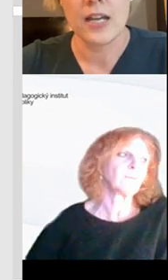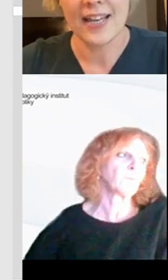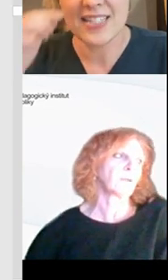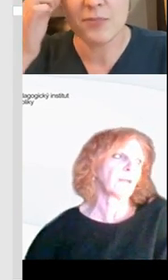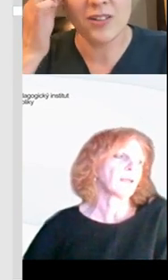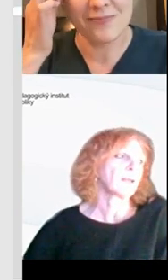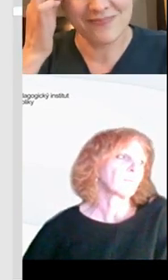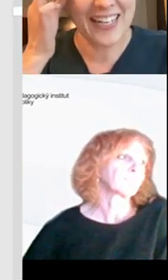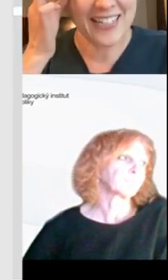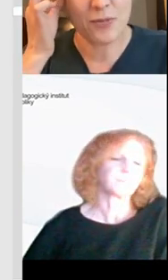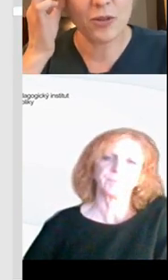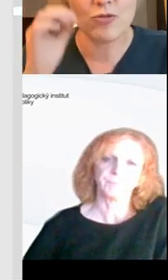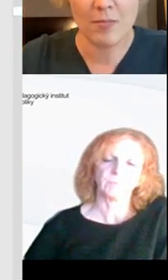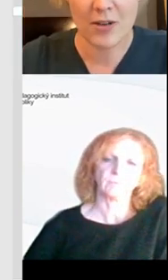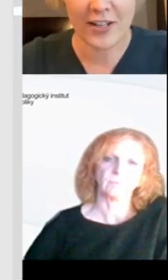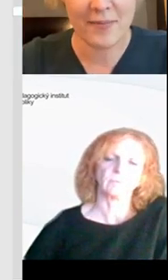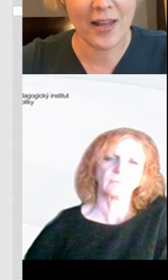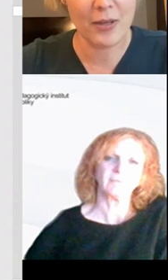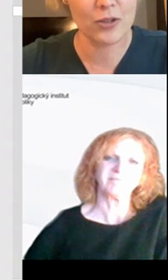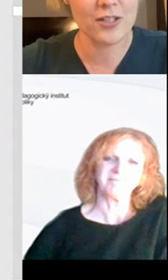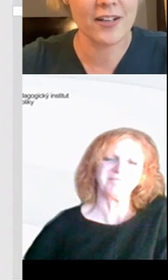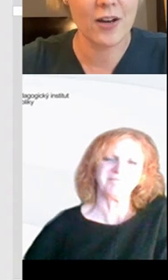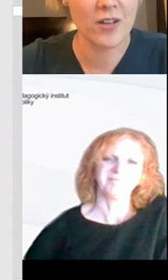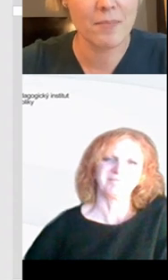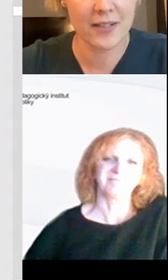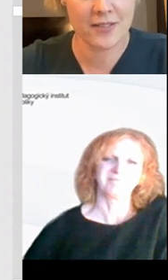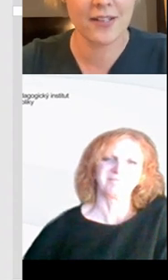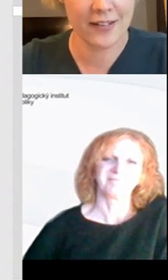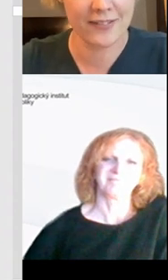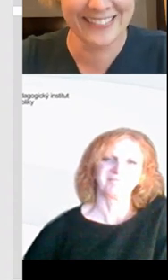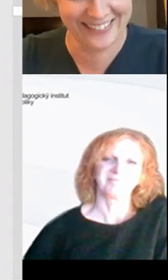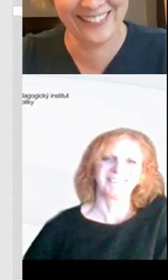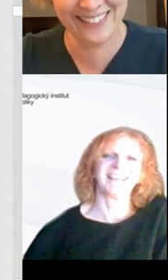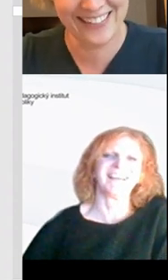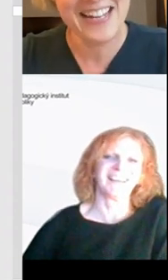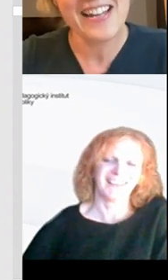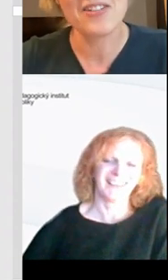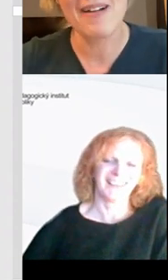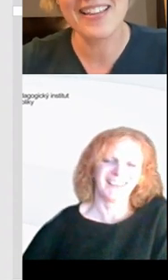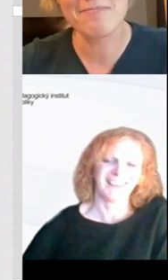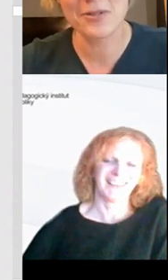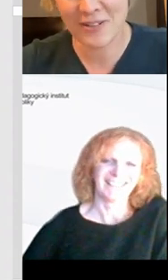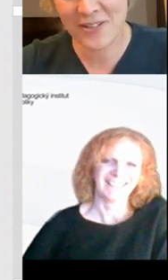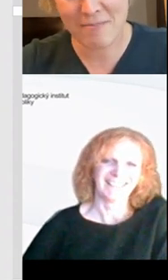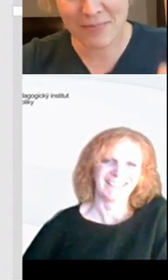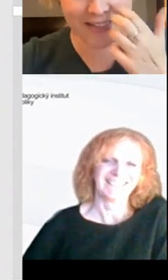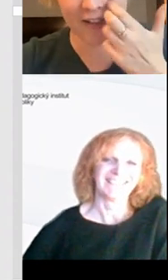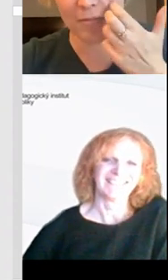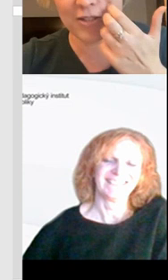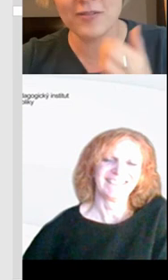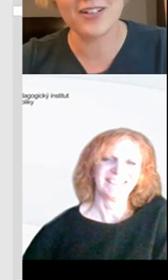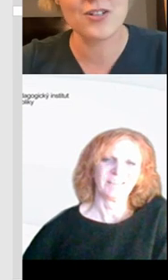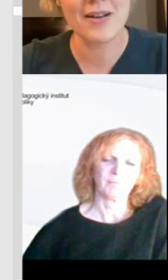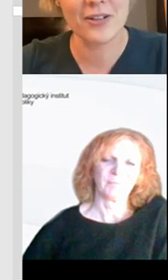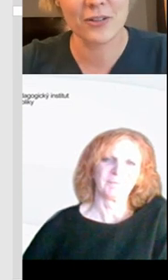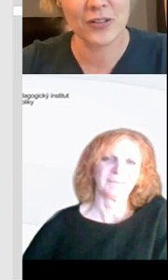ale výborně. Já jsem to trošku obešla, neměla bych to říkat, já udělám print screen, normálně prostě udělám print